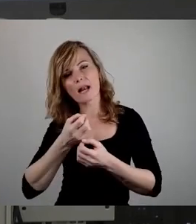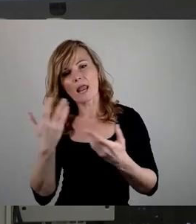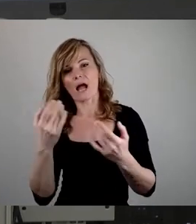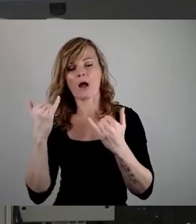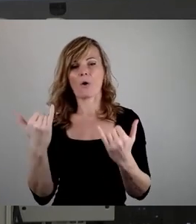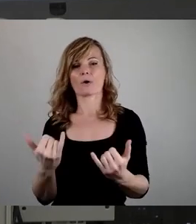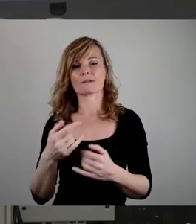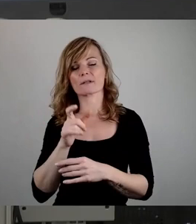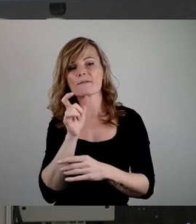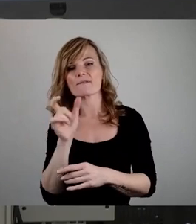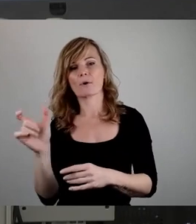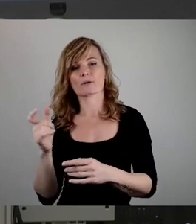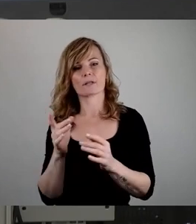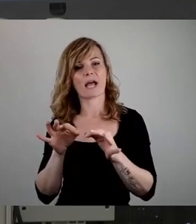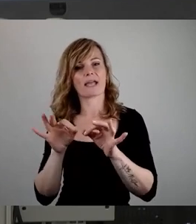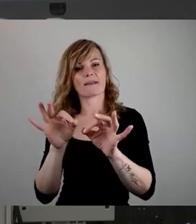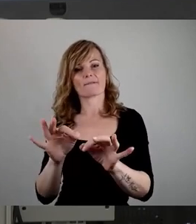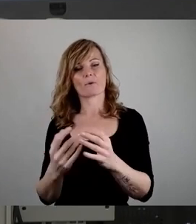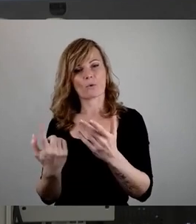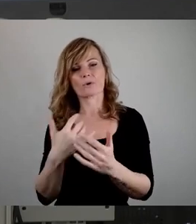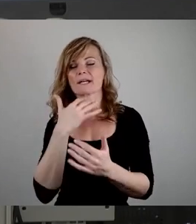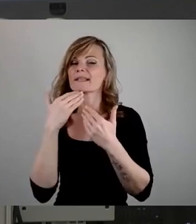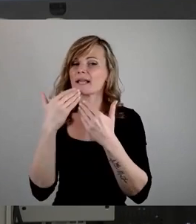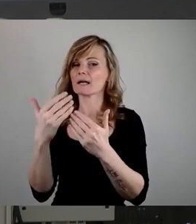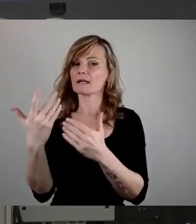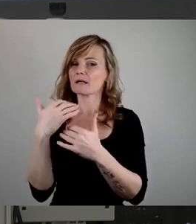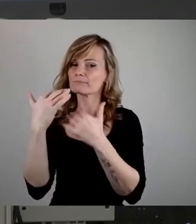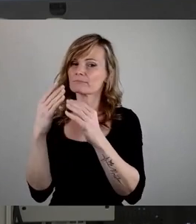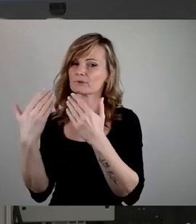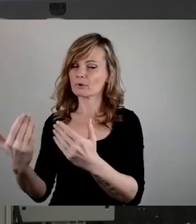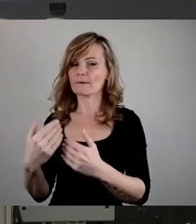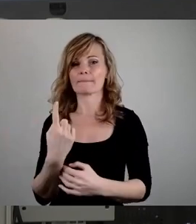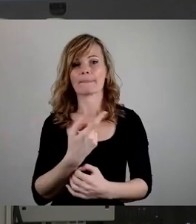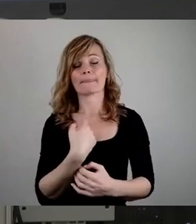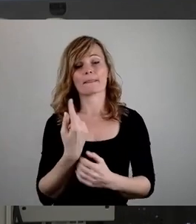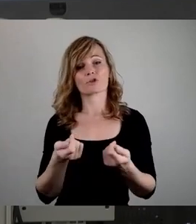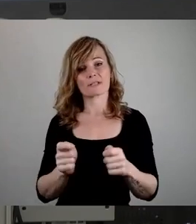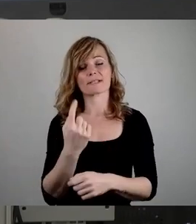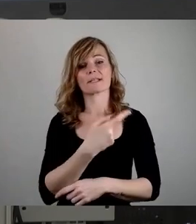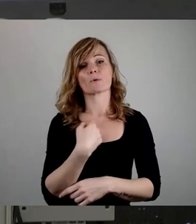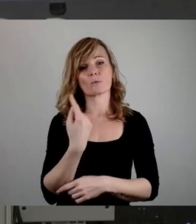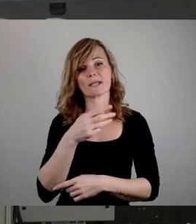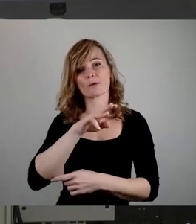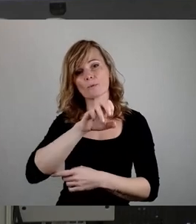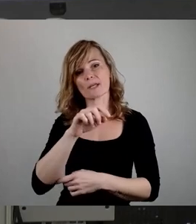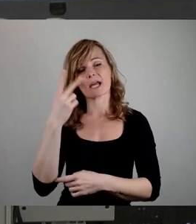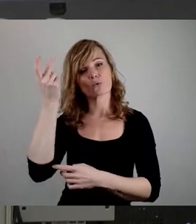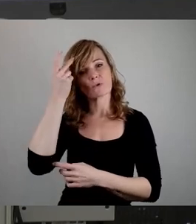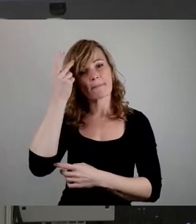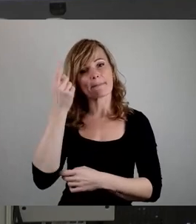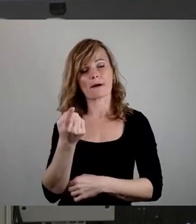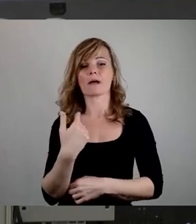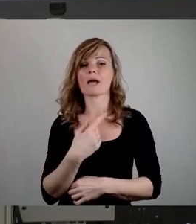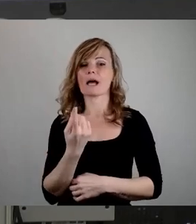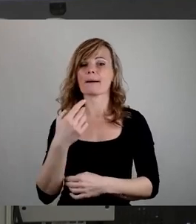Bericht des Oberbürgermeisters danken. Und schließen möchte ich mit We Remember, was uns am Samstag sicherlich an allen Stellen begegnen wird